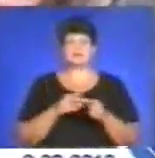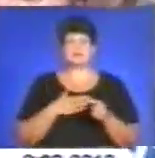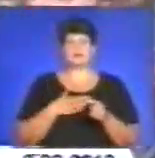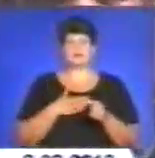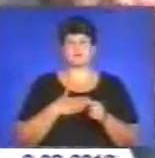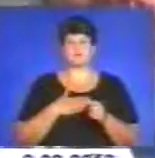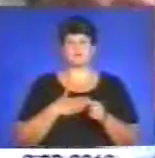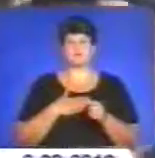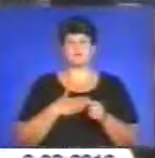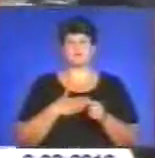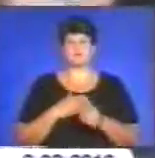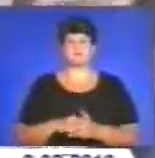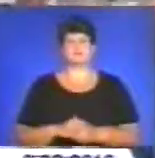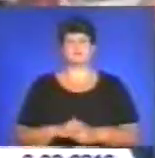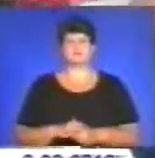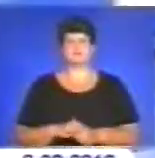Капати другими є!